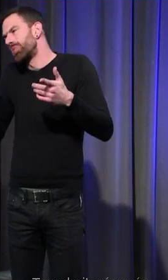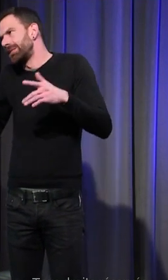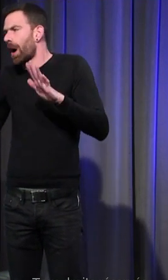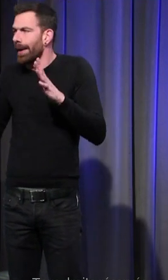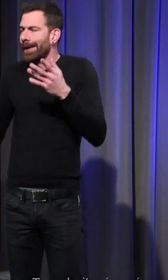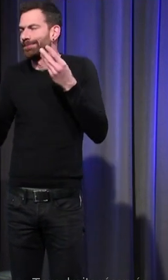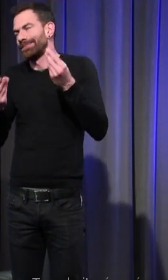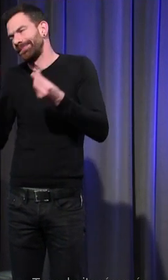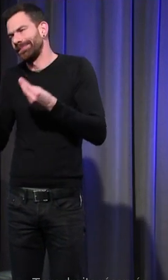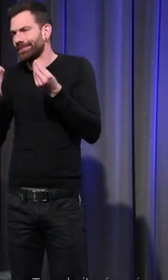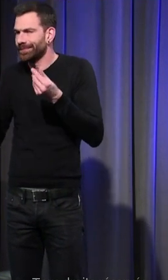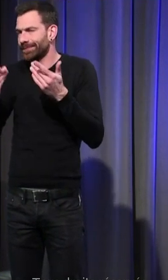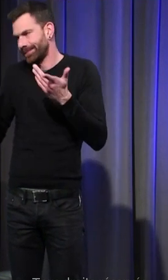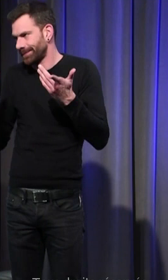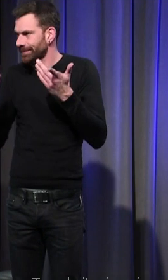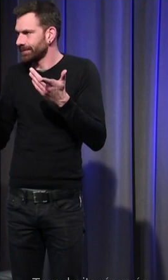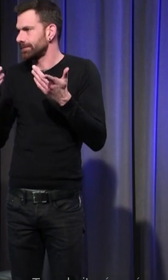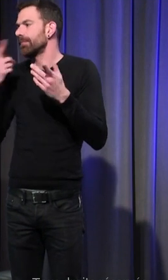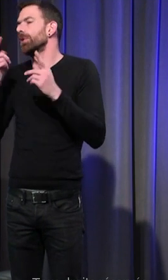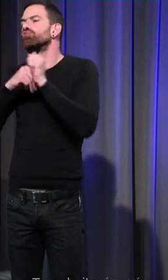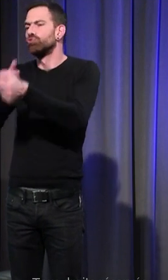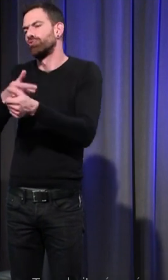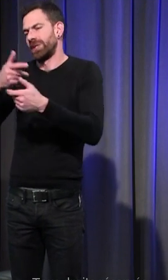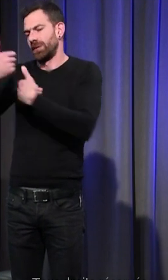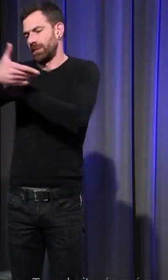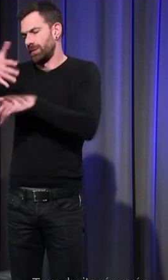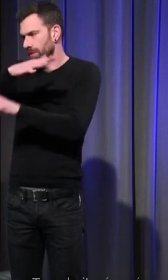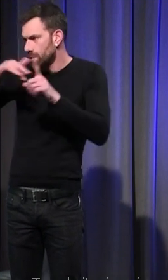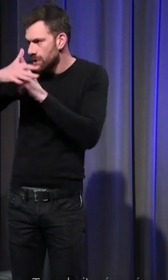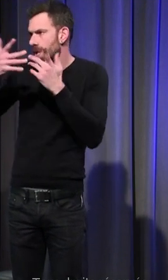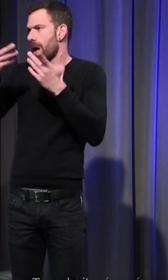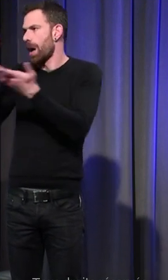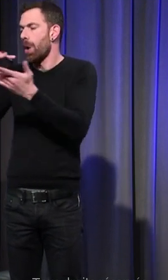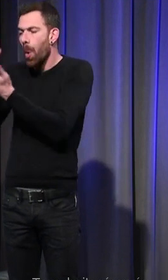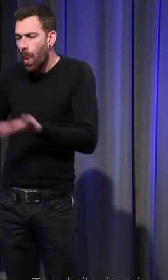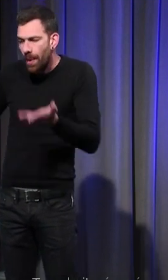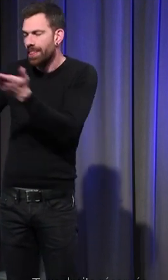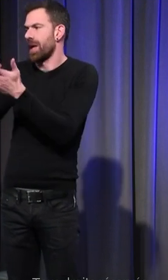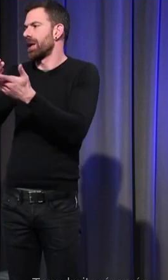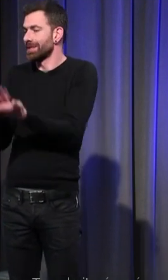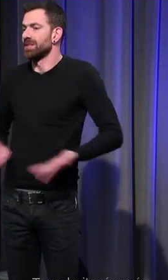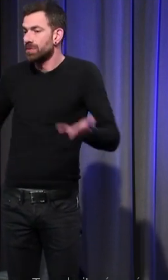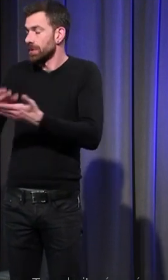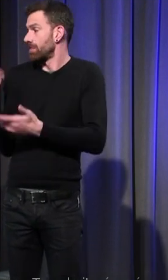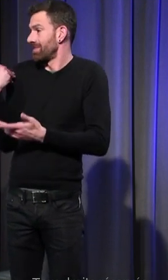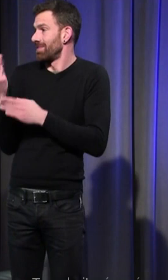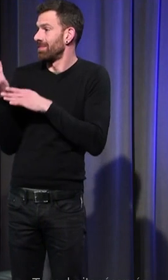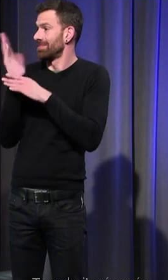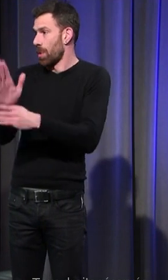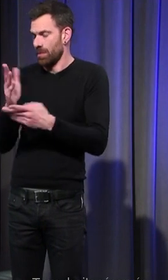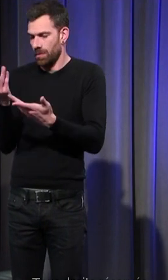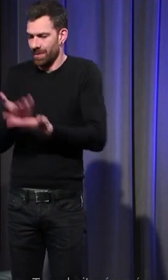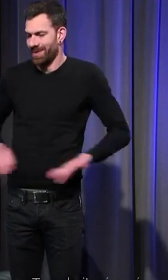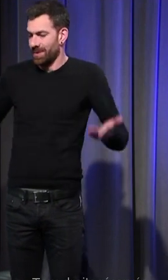variations en fonction des milieux des contextes des situations et j'essaie tout à l'heure de donner quelques exemples de ces fameuses communautés